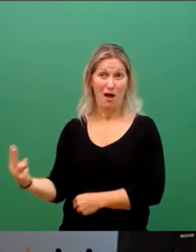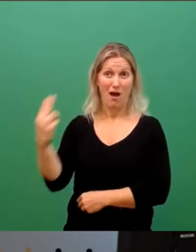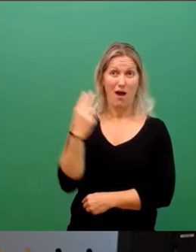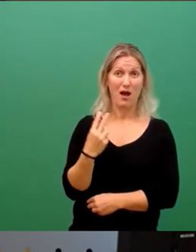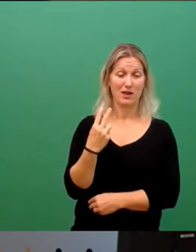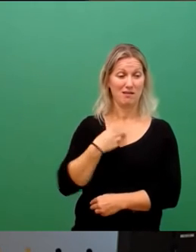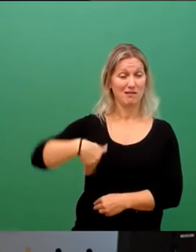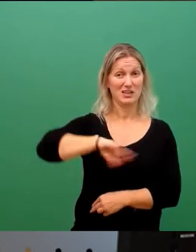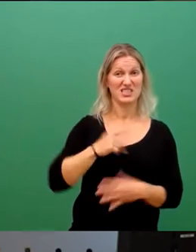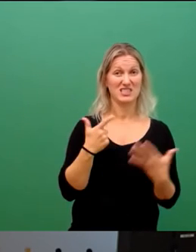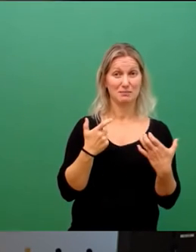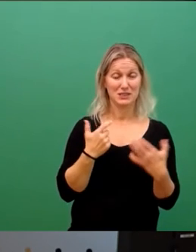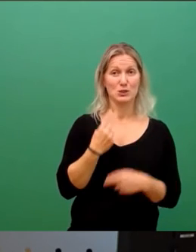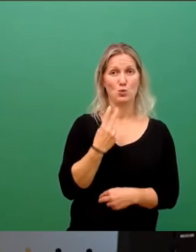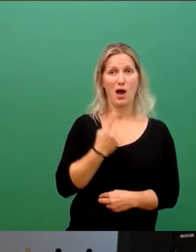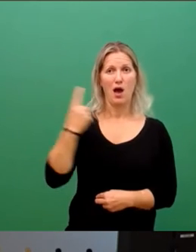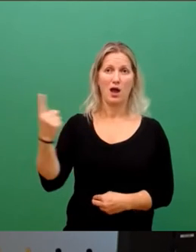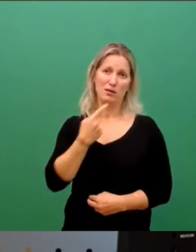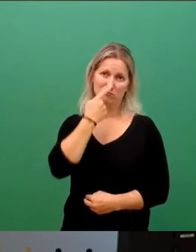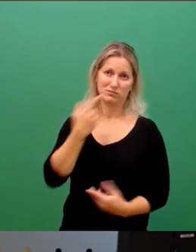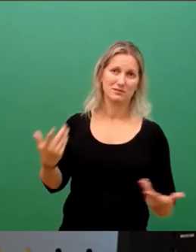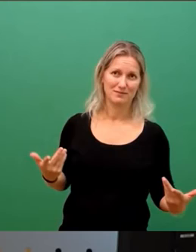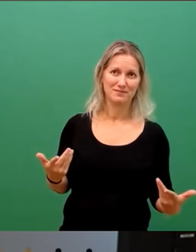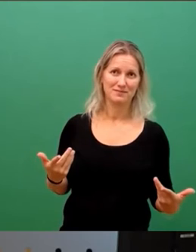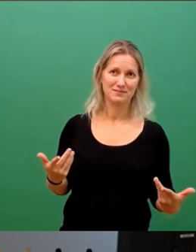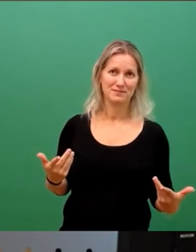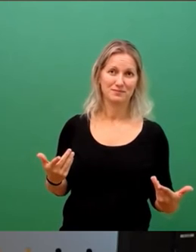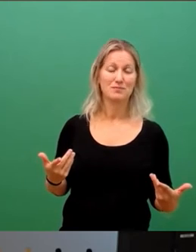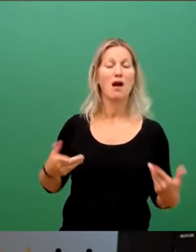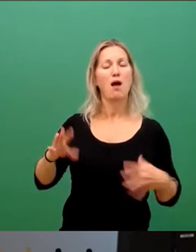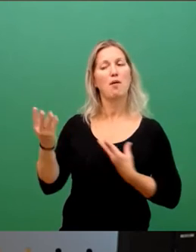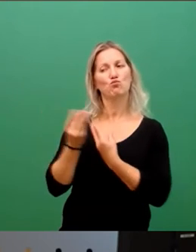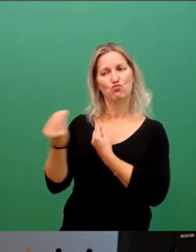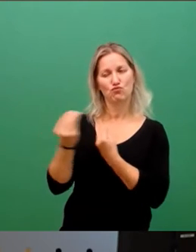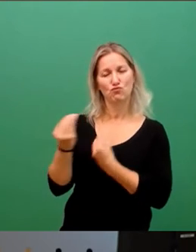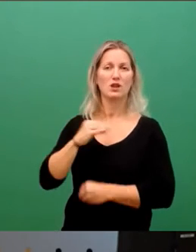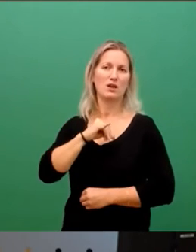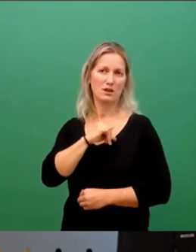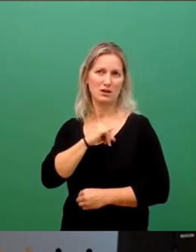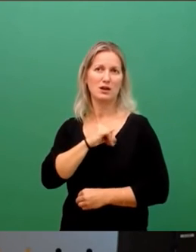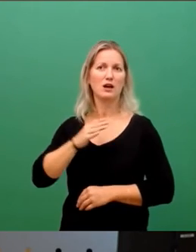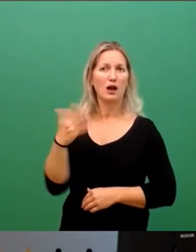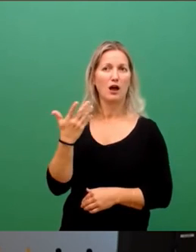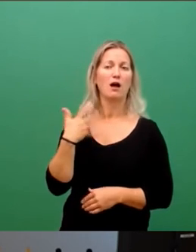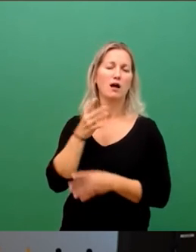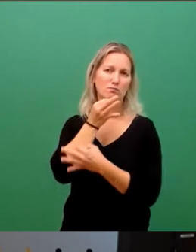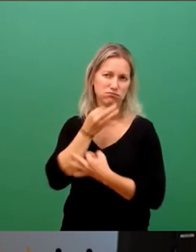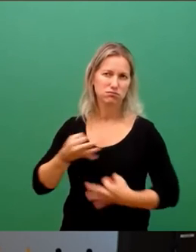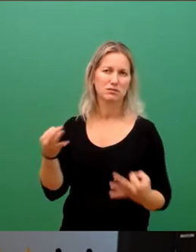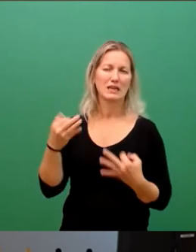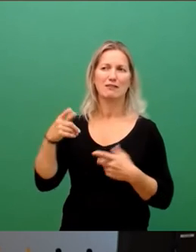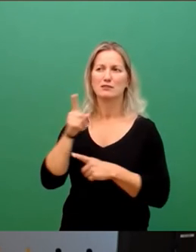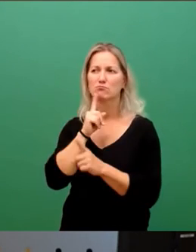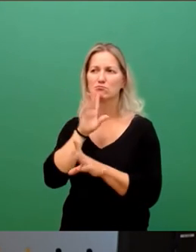dann schon auch mal auch interessant, in das Gespräch einzutreten und das haben wir sehr ausführlich gemacht, eben schon über gesellschaftliche